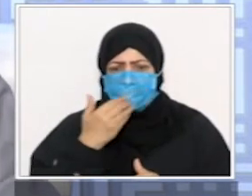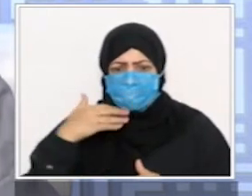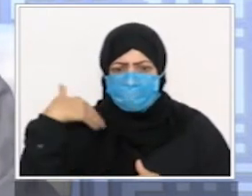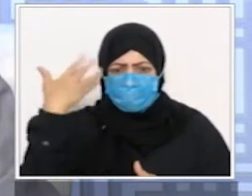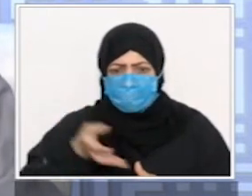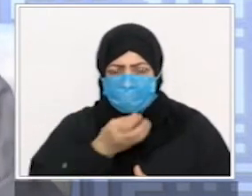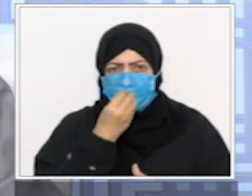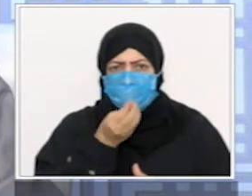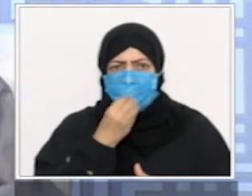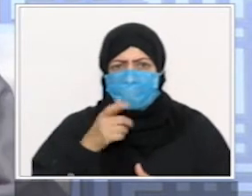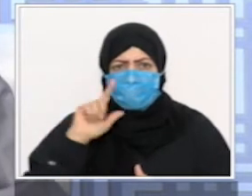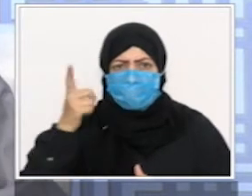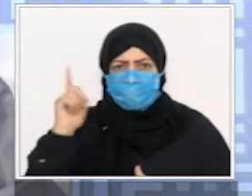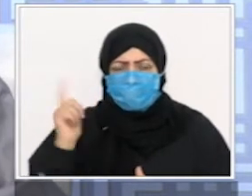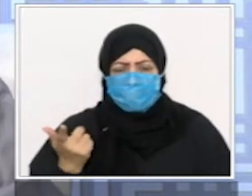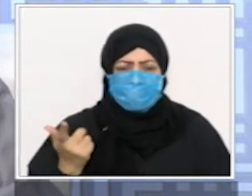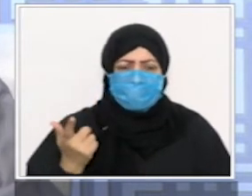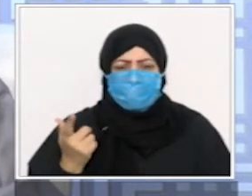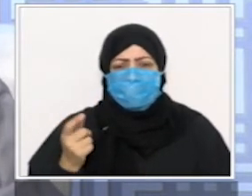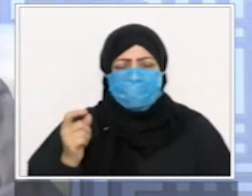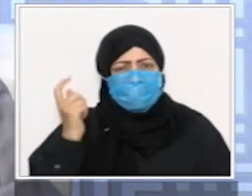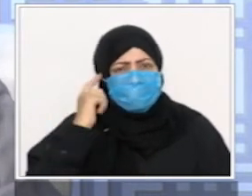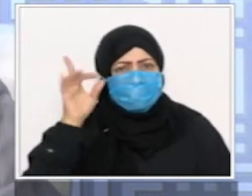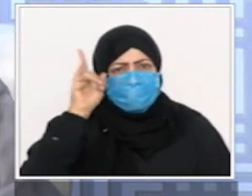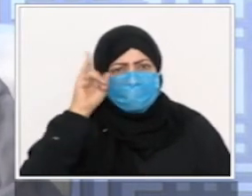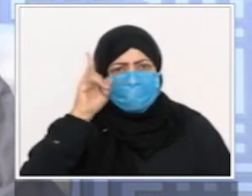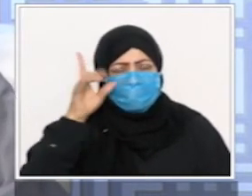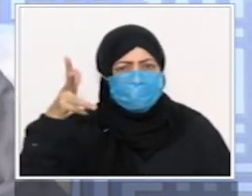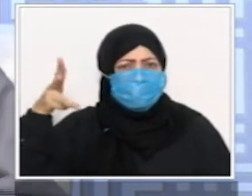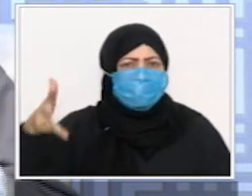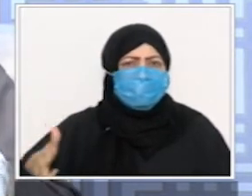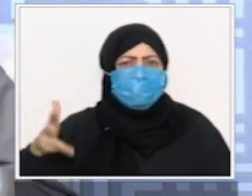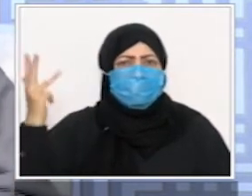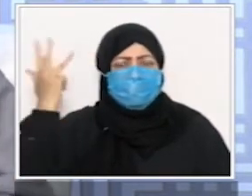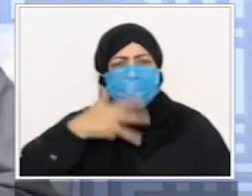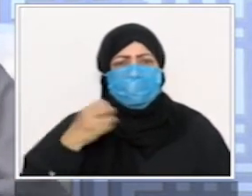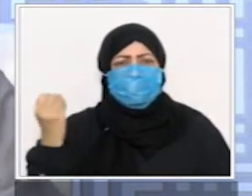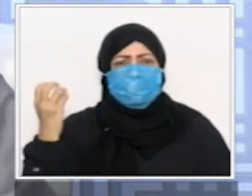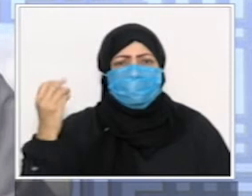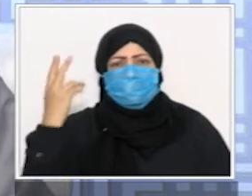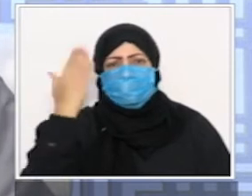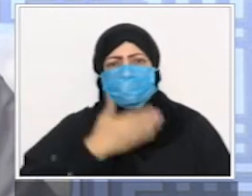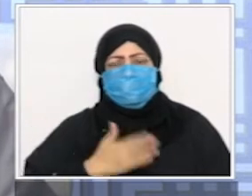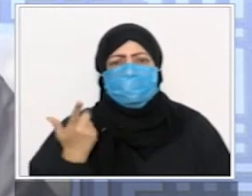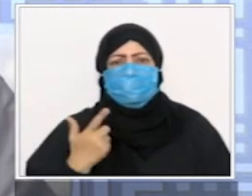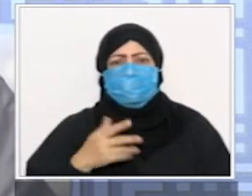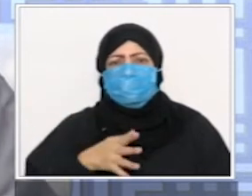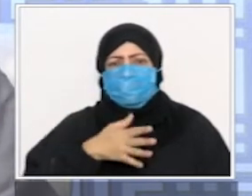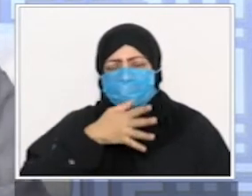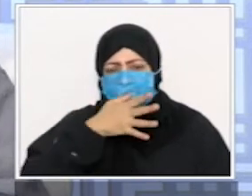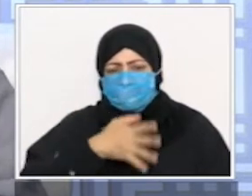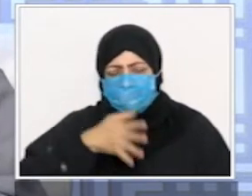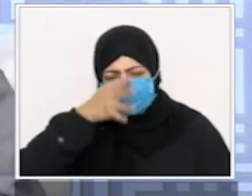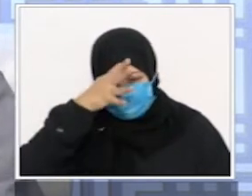وبعضهم يعني يستمر في عبادته وبعد طلوع الفجر حقيقة الأمر هو